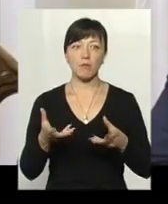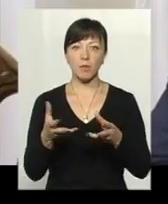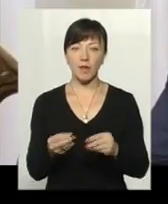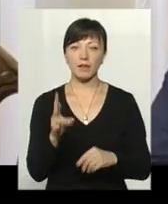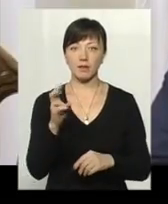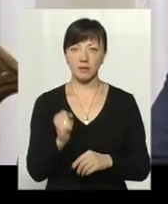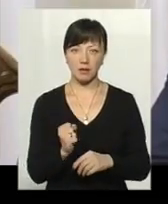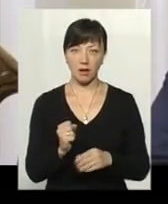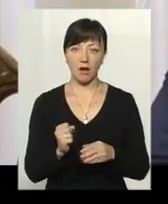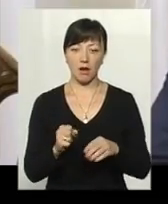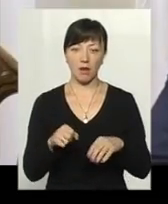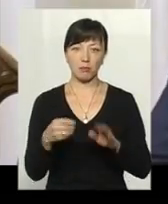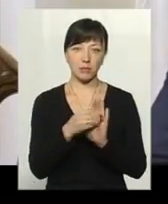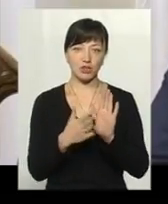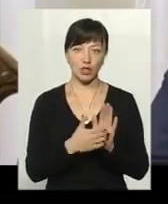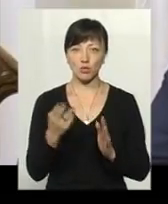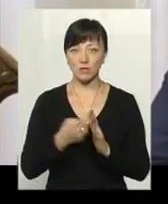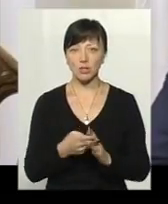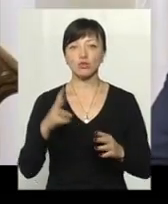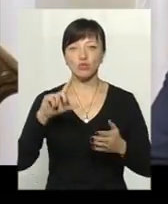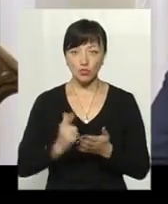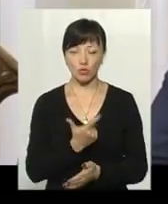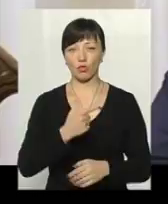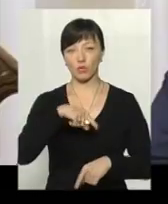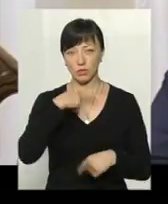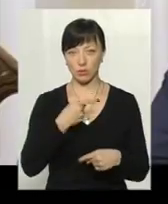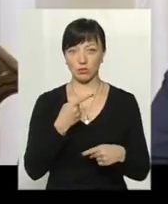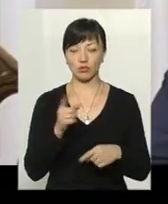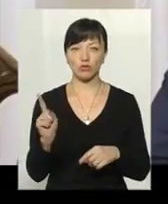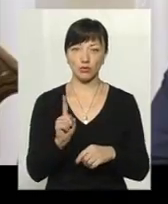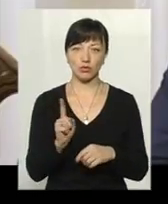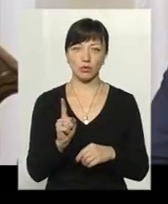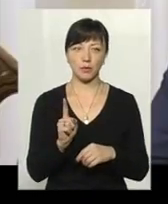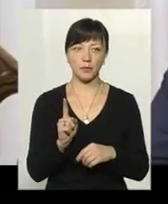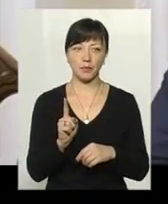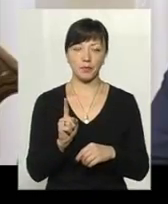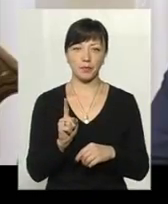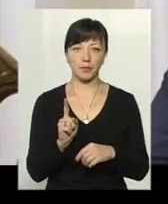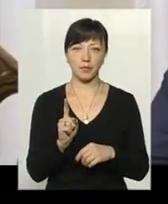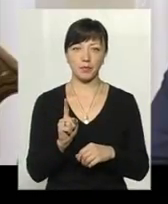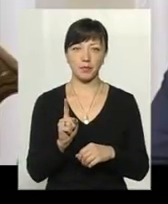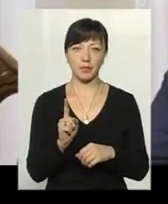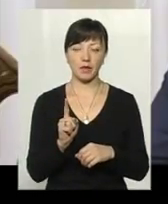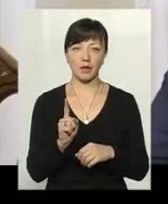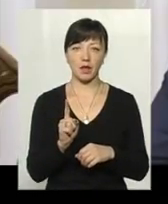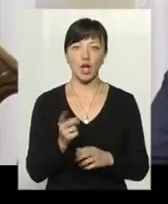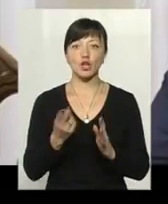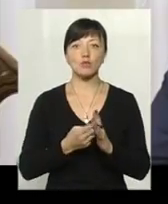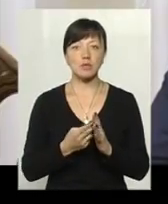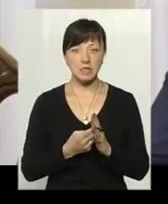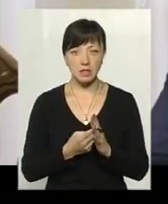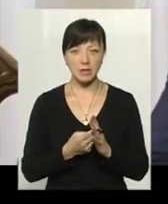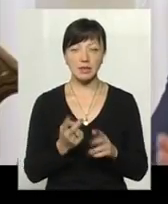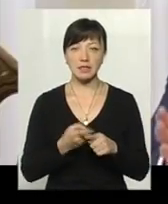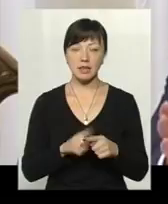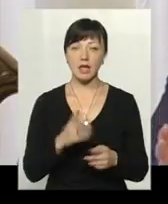призначення субсидій. Хочу ще раз в чергове підкреслити, що субсидія –